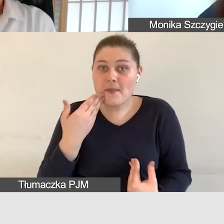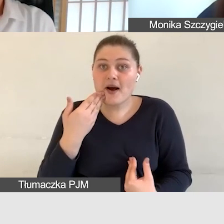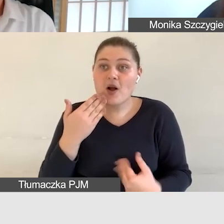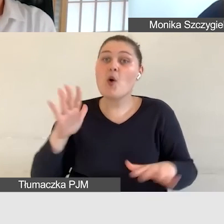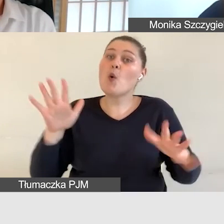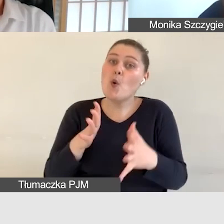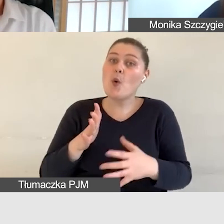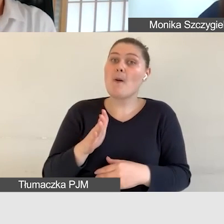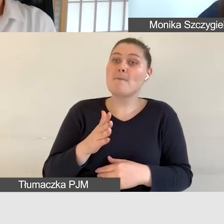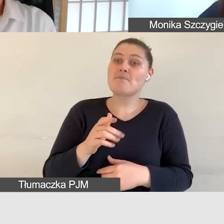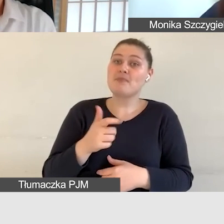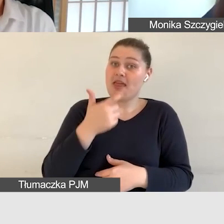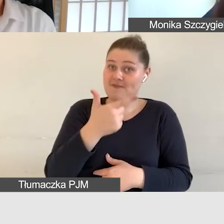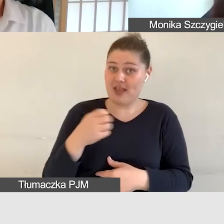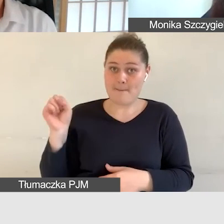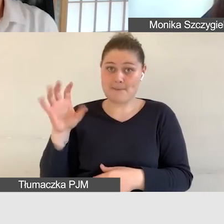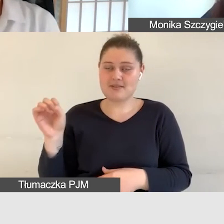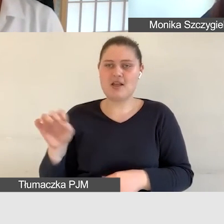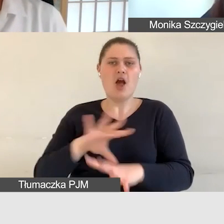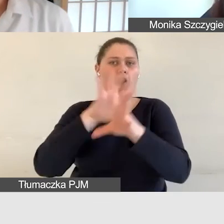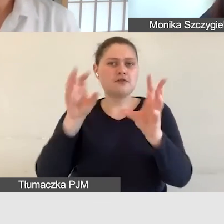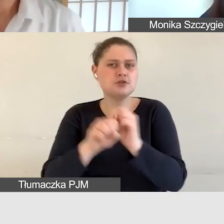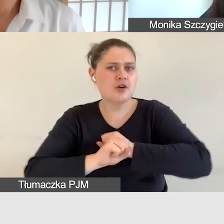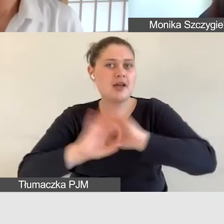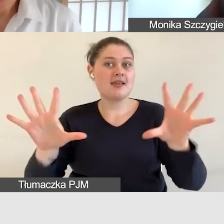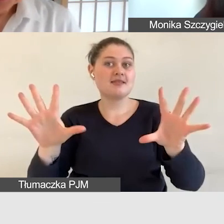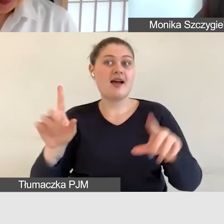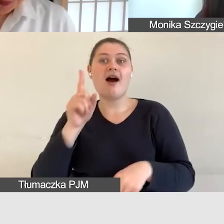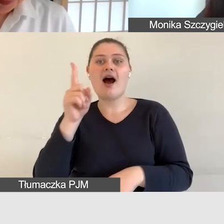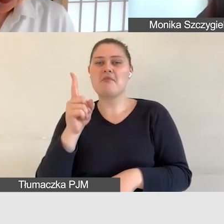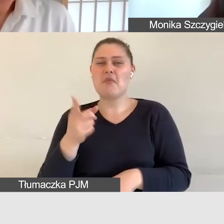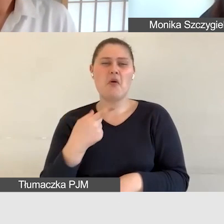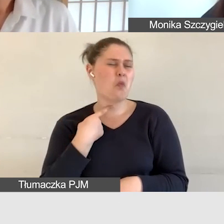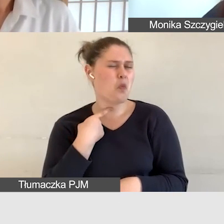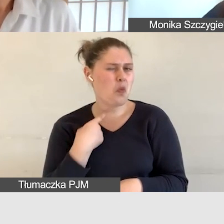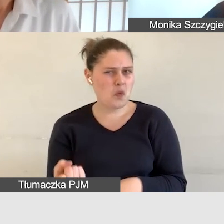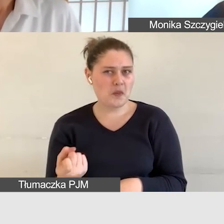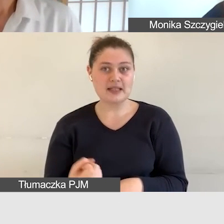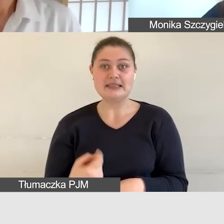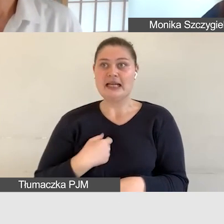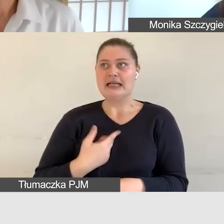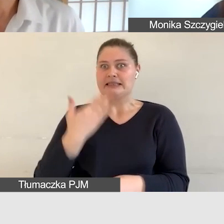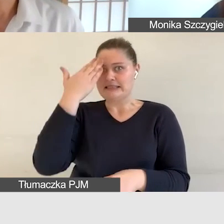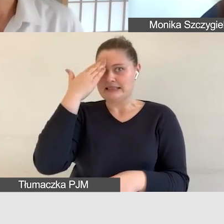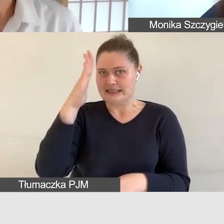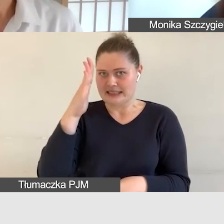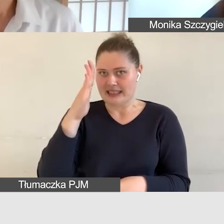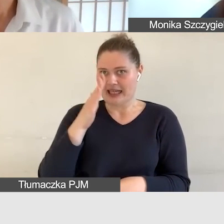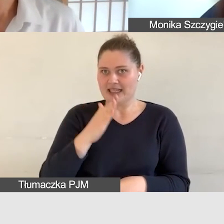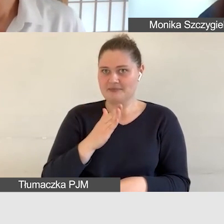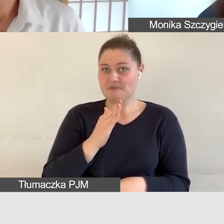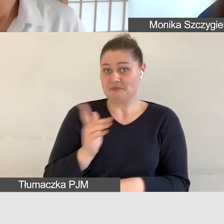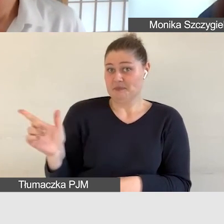albo bardzo jasne albo zupełnie dla Państwa nieinteresujące mam nadzieję wspólnie z moją przedmówczynią